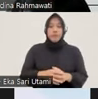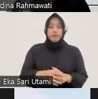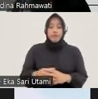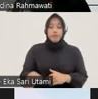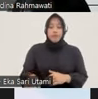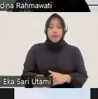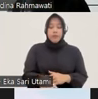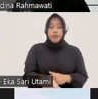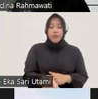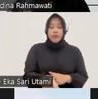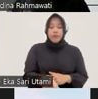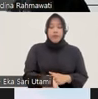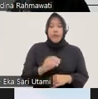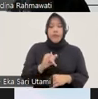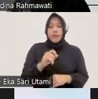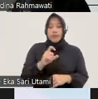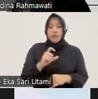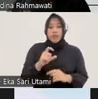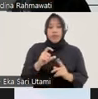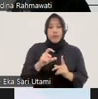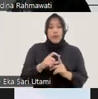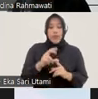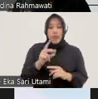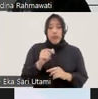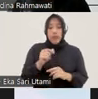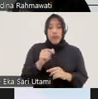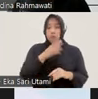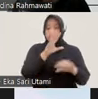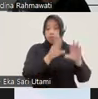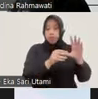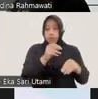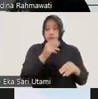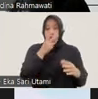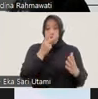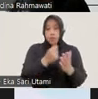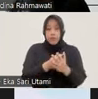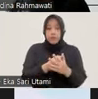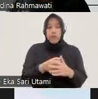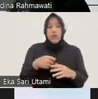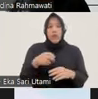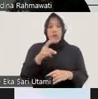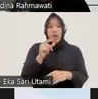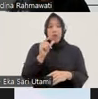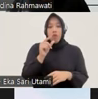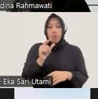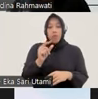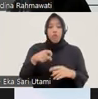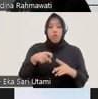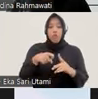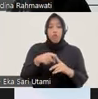ICJR dan juga IGRes dan LIB menyusunlah rekomendasi kami di RQH terkait dengan aturan soal